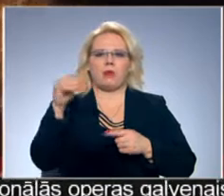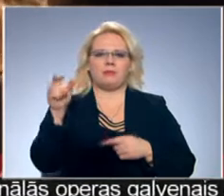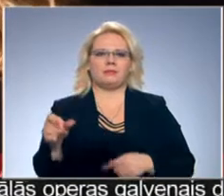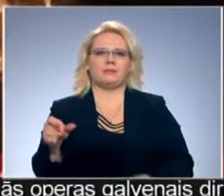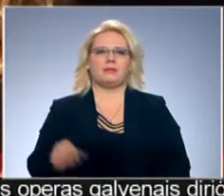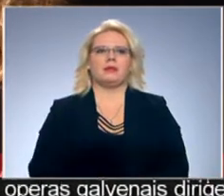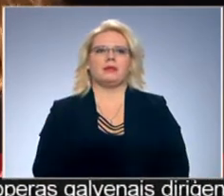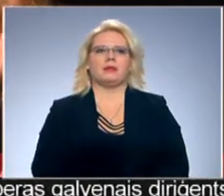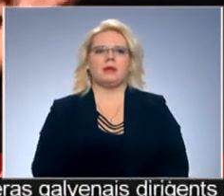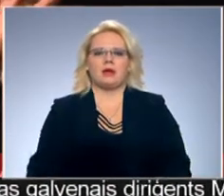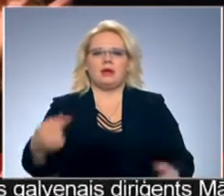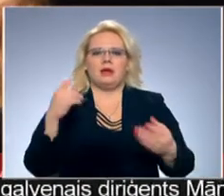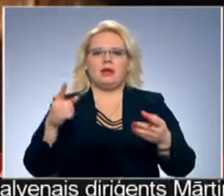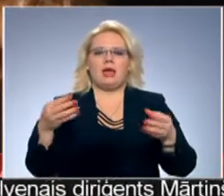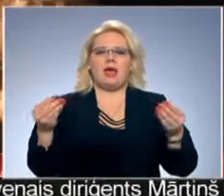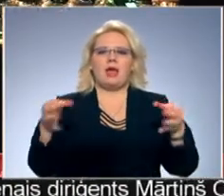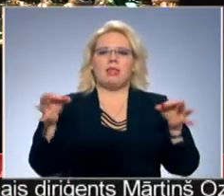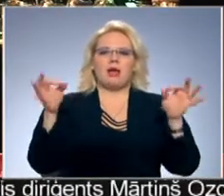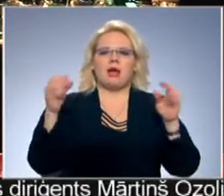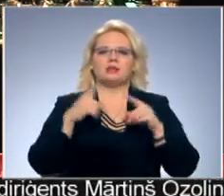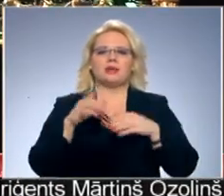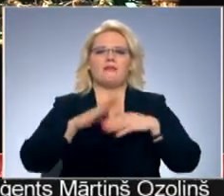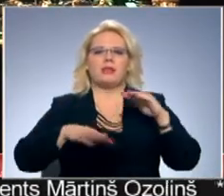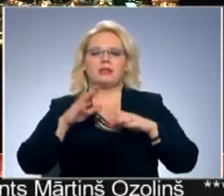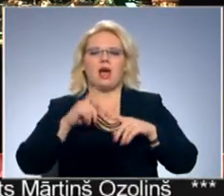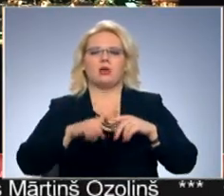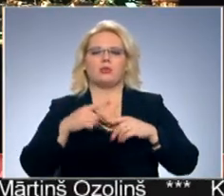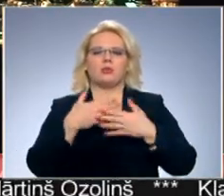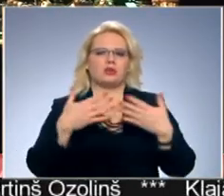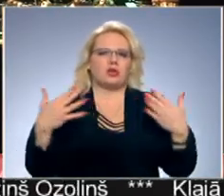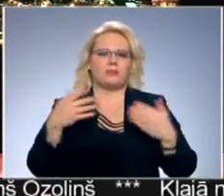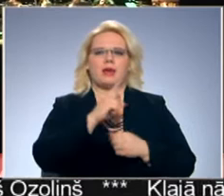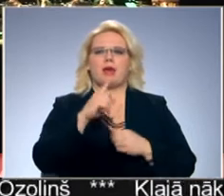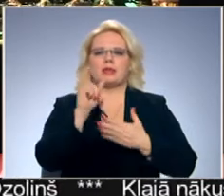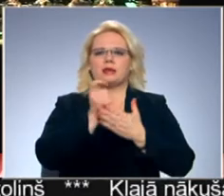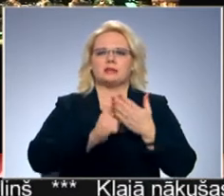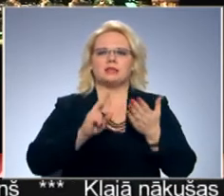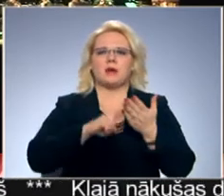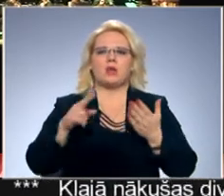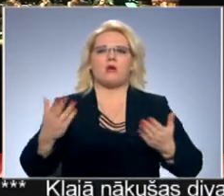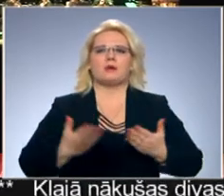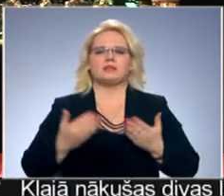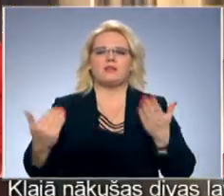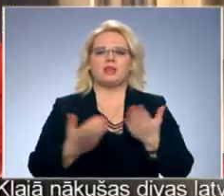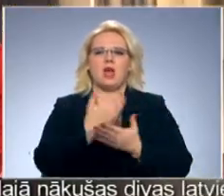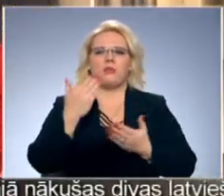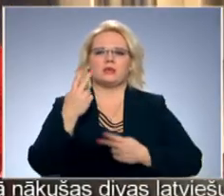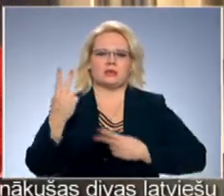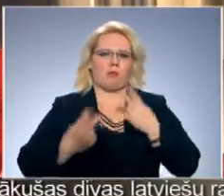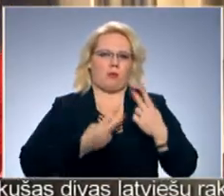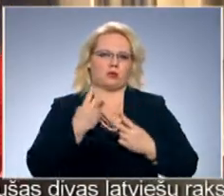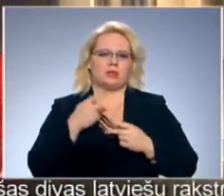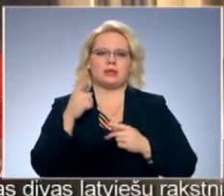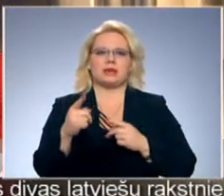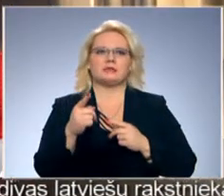Izceļas ar eleganci, kvalitāti un dažādību. Katra dziesma skatītājiem ļauj piedzīvot ar vienu jaunas emocijas. Šis bija